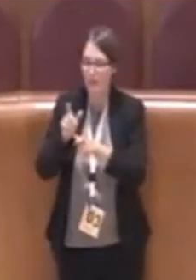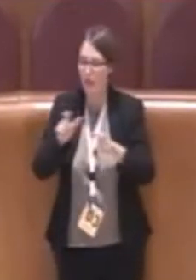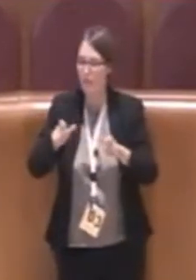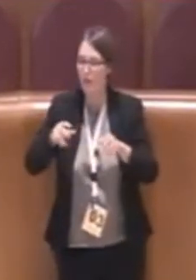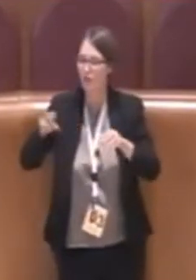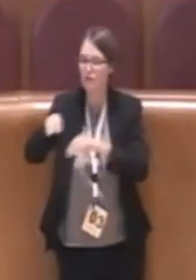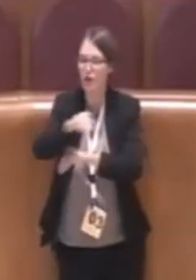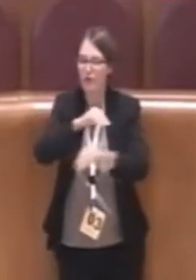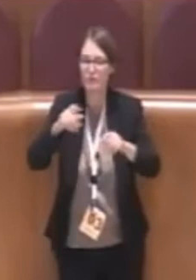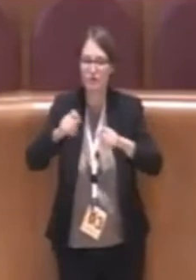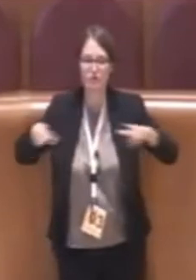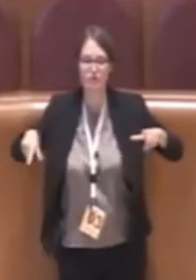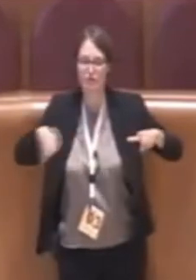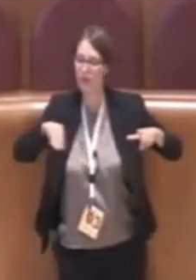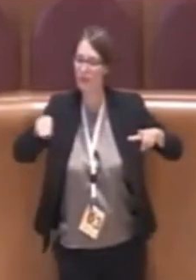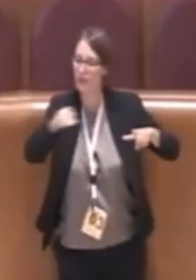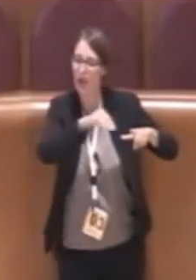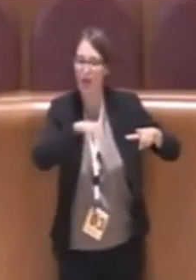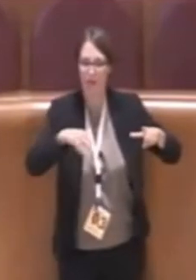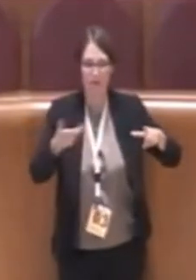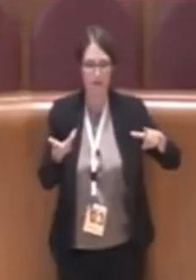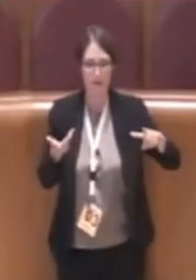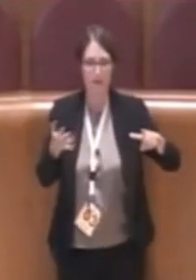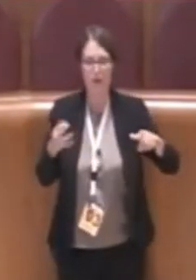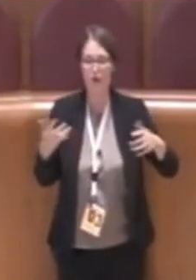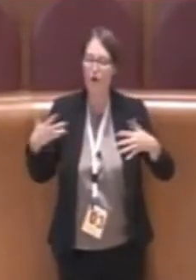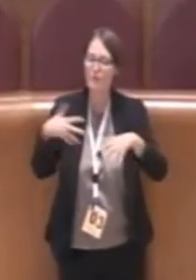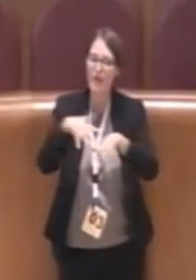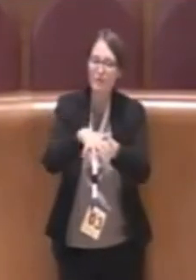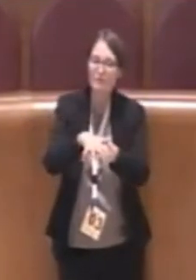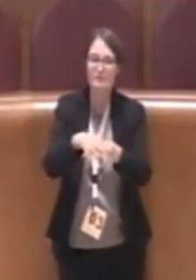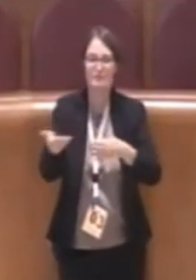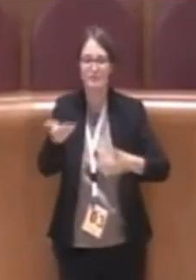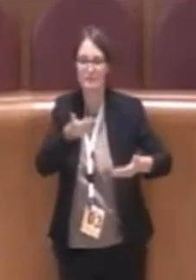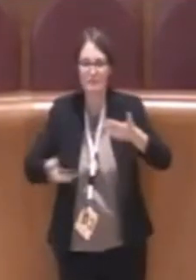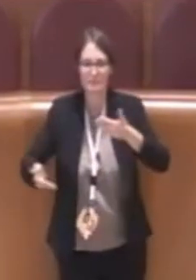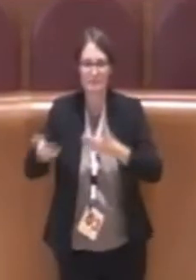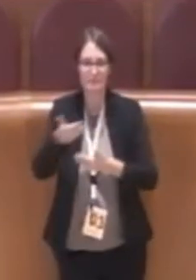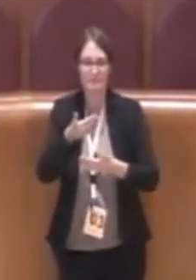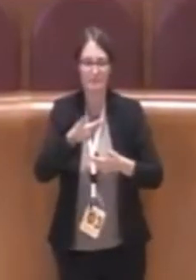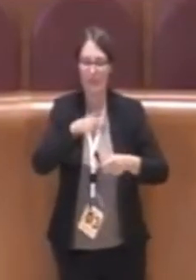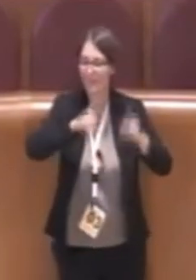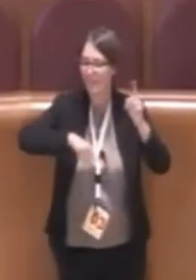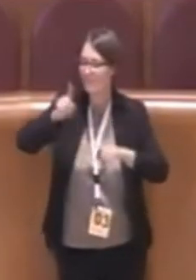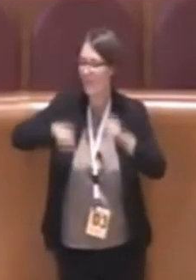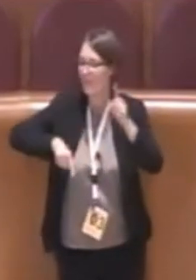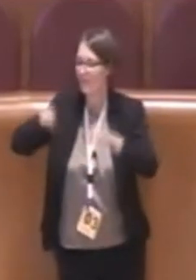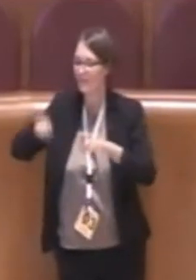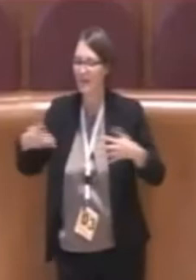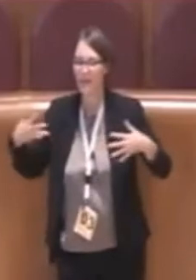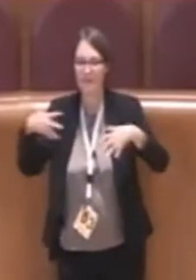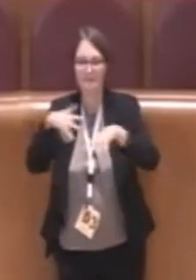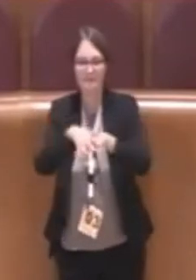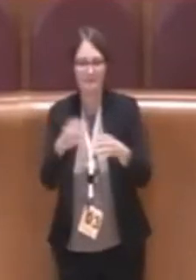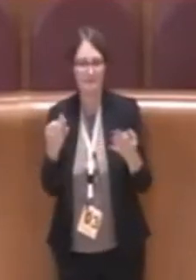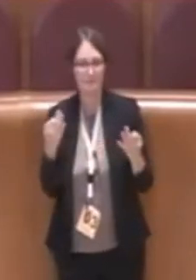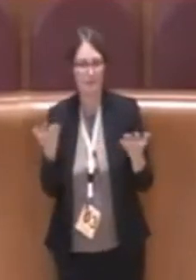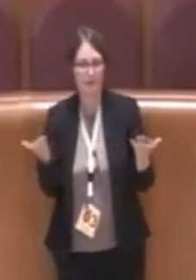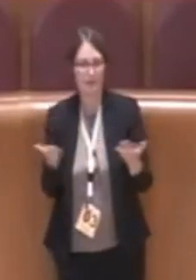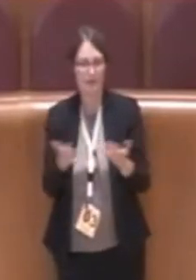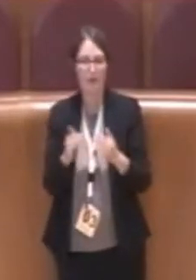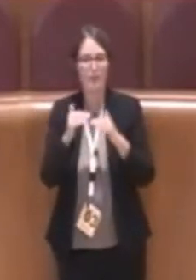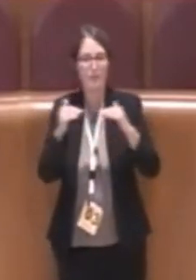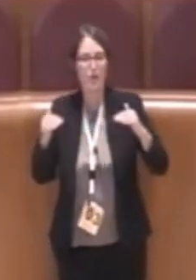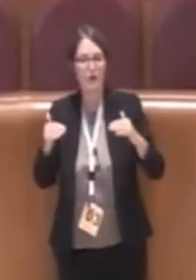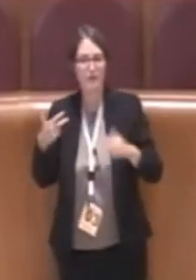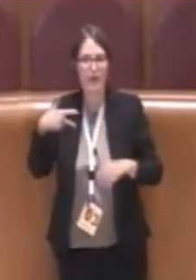possibilità di creare un'eterogeneità a livello sociale, culturale eccetera. Quindi